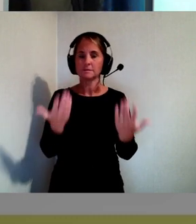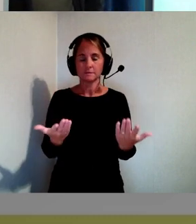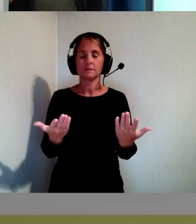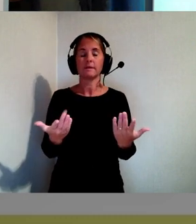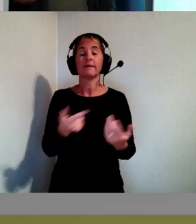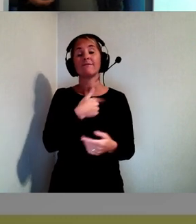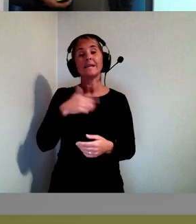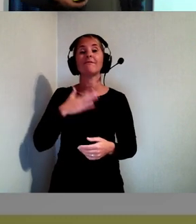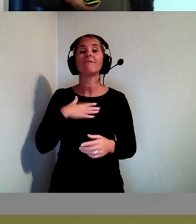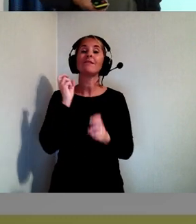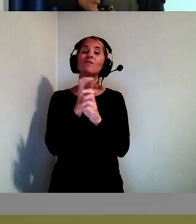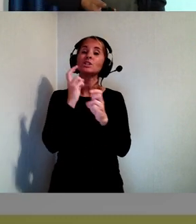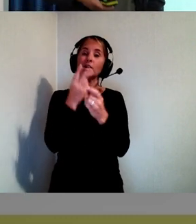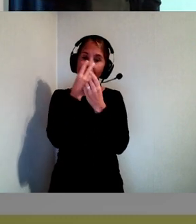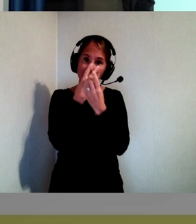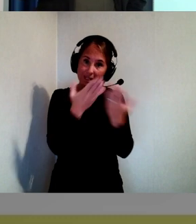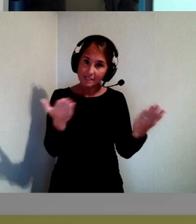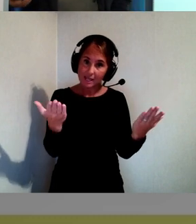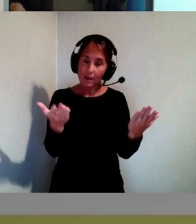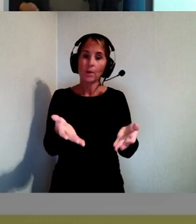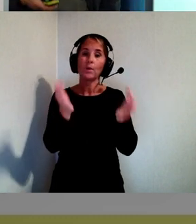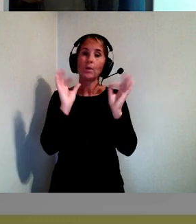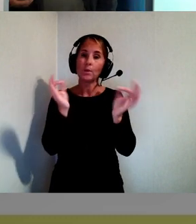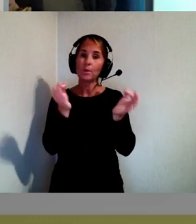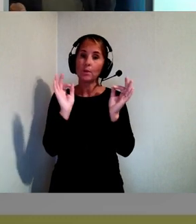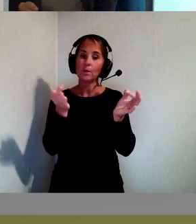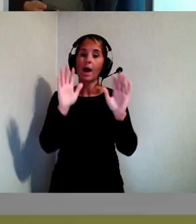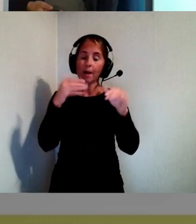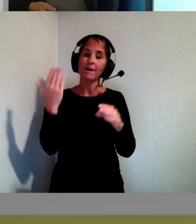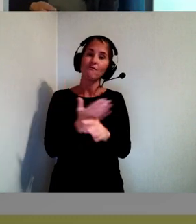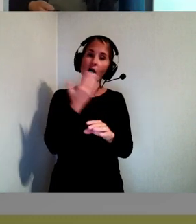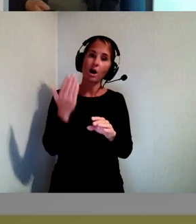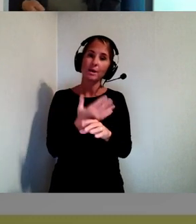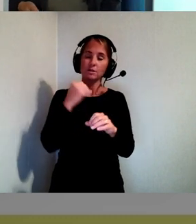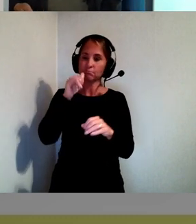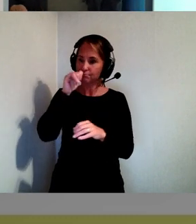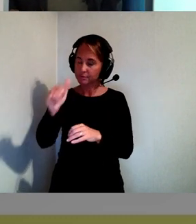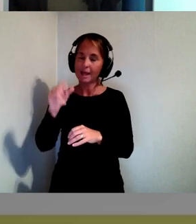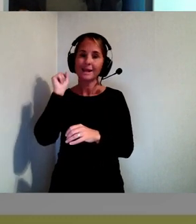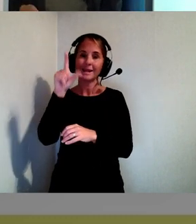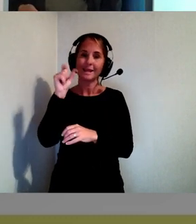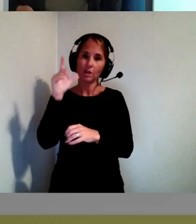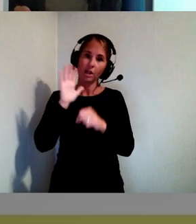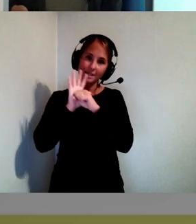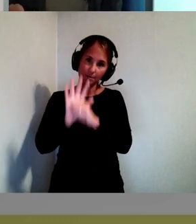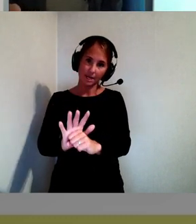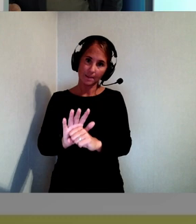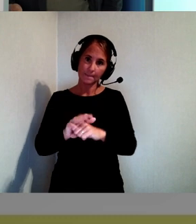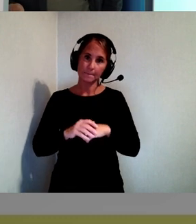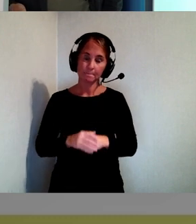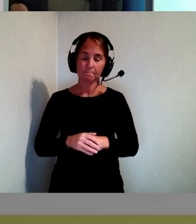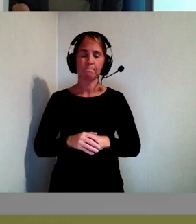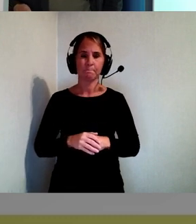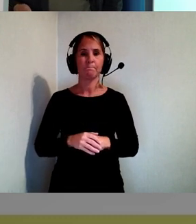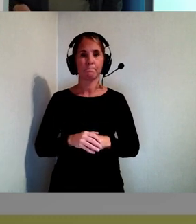försöka visa det är hur man har förebyggt och motverkat digital diskriminering. Och hur,